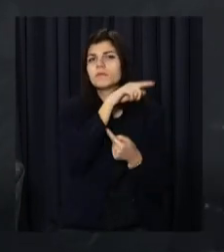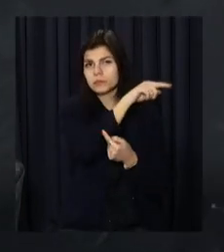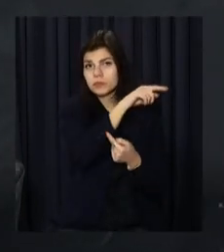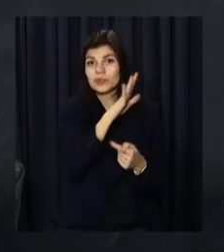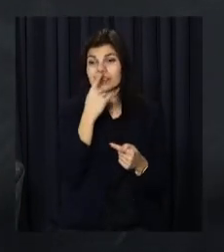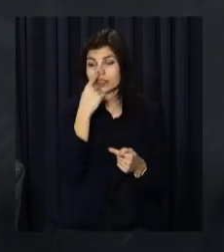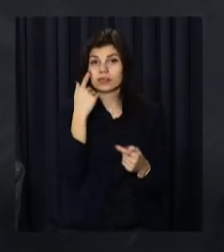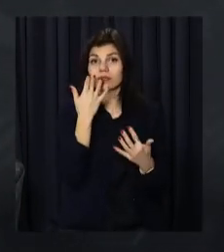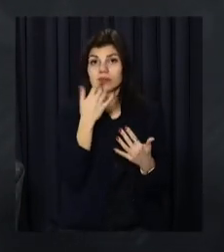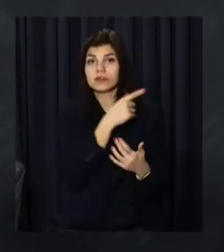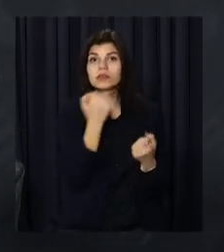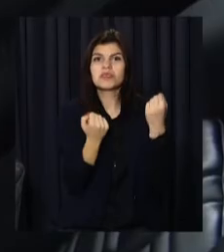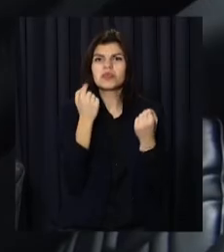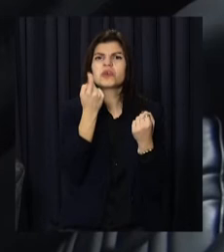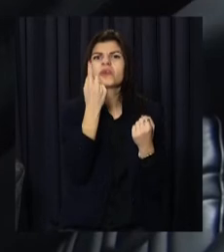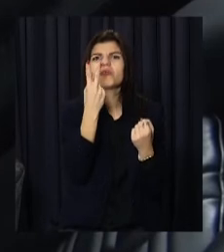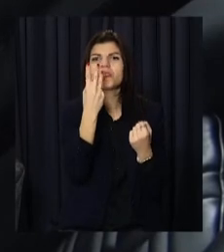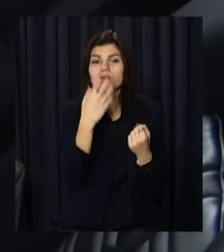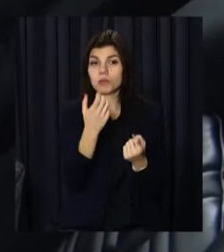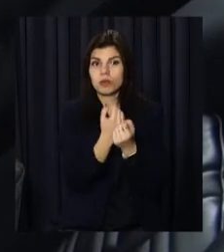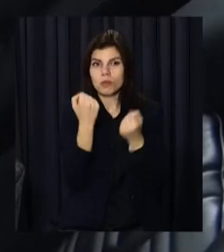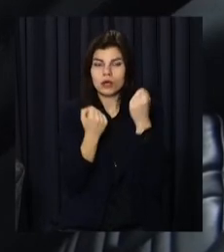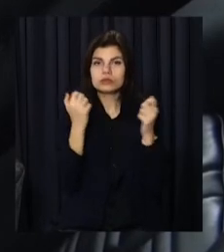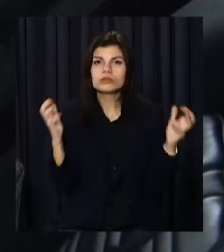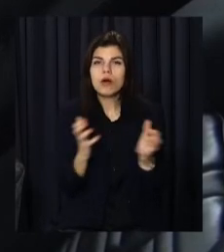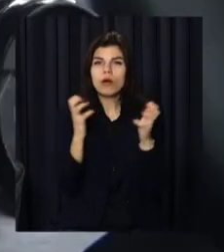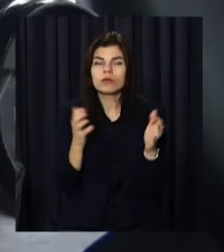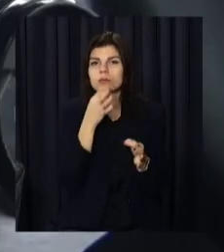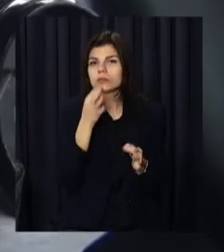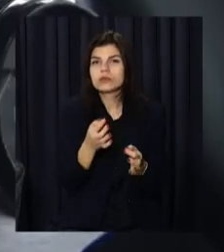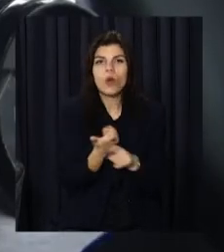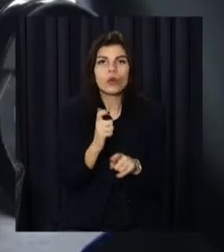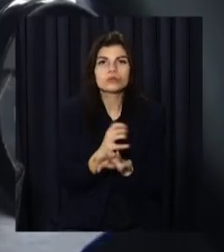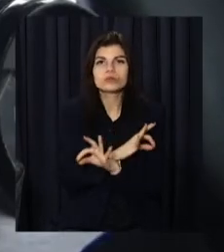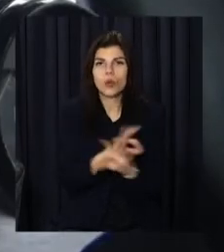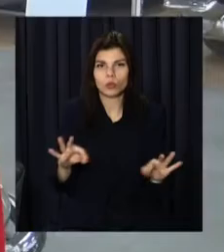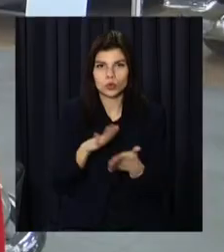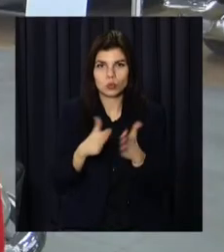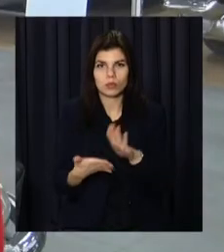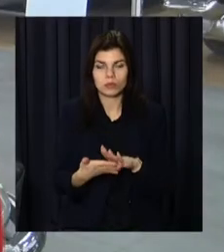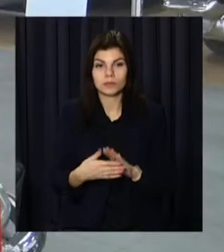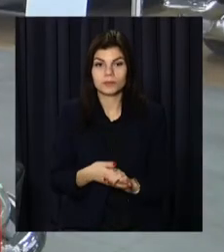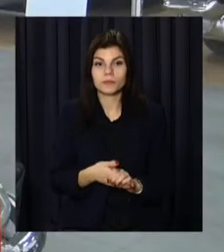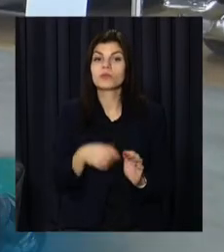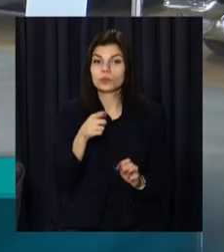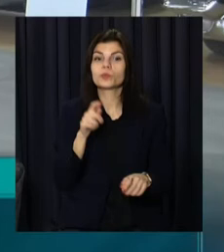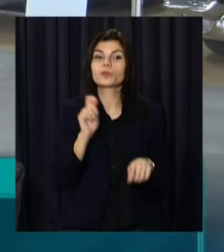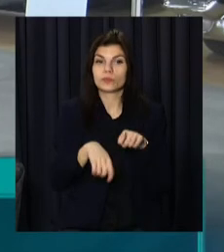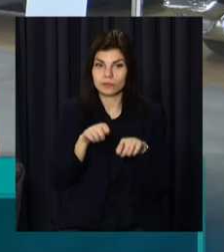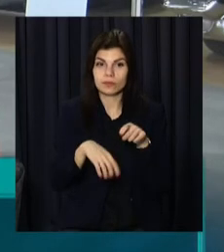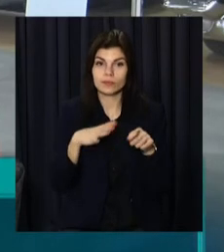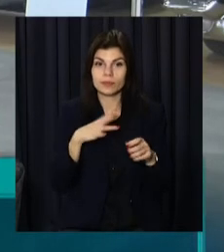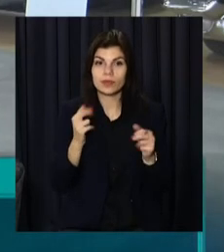Той лише кілька разів сідав за її кермо, тому автівка й збереглася в практично ідеальному стані. Він пройшов перевірку на